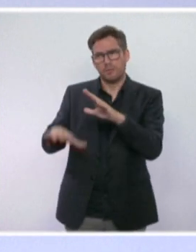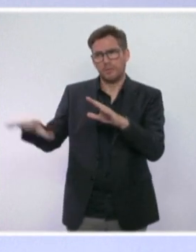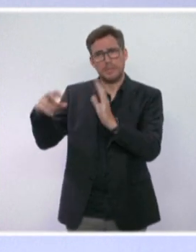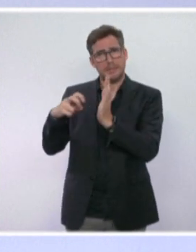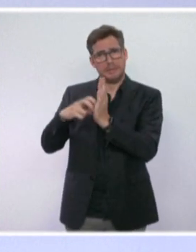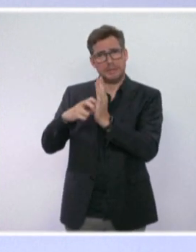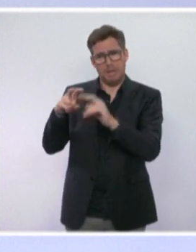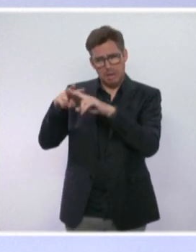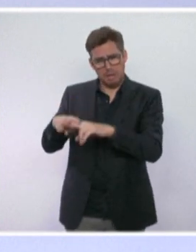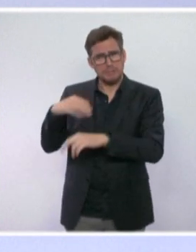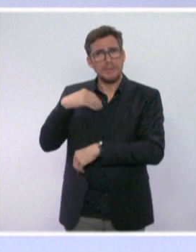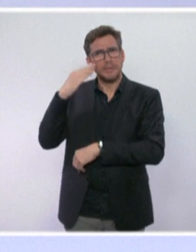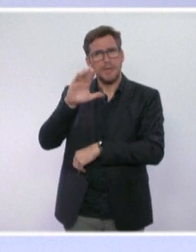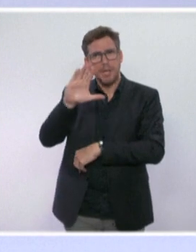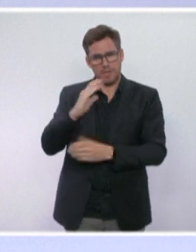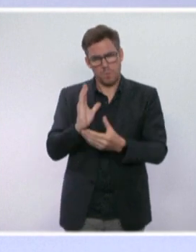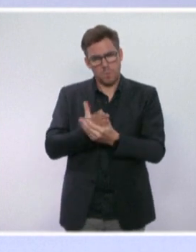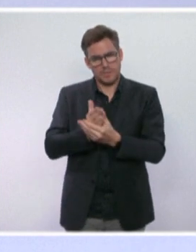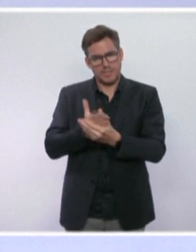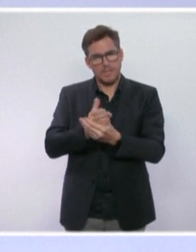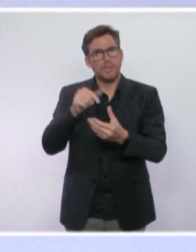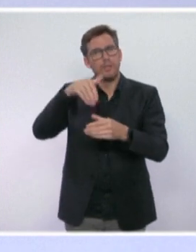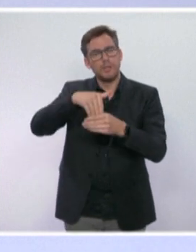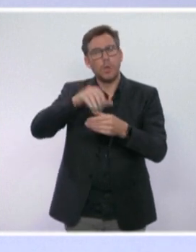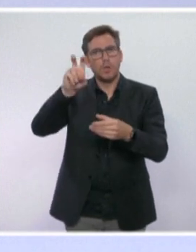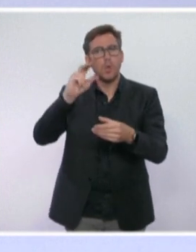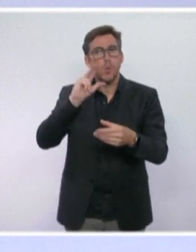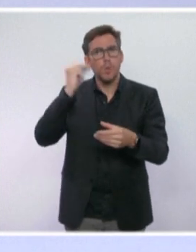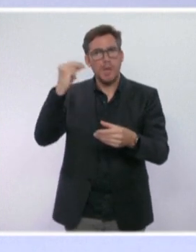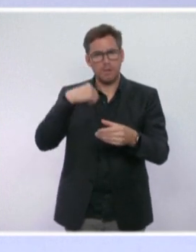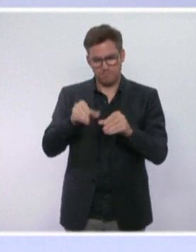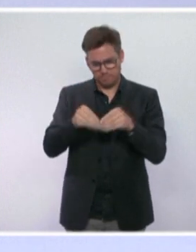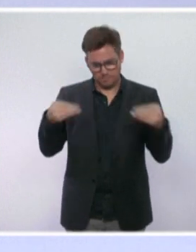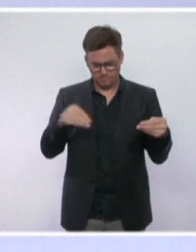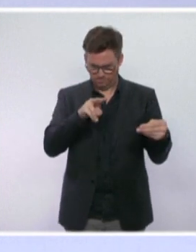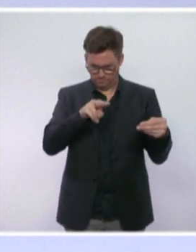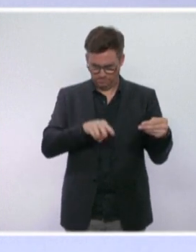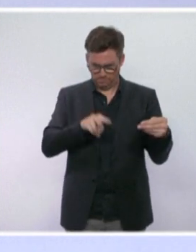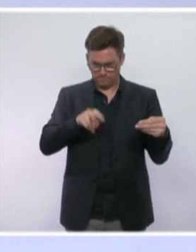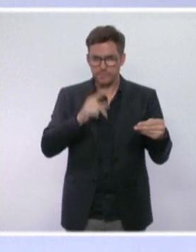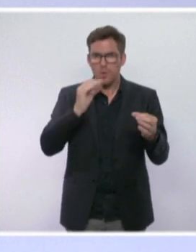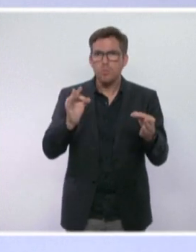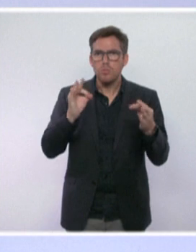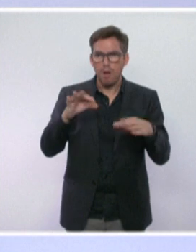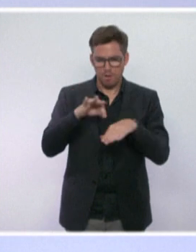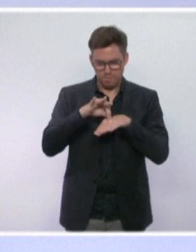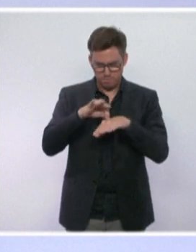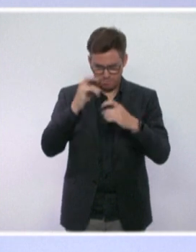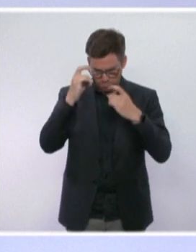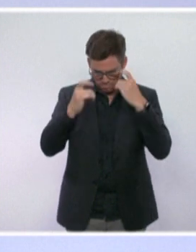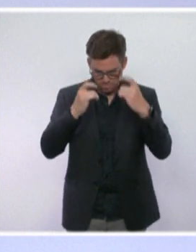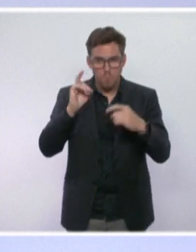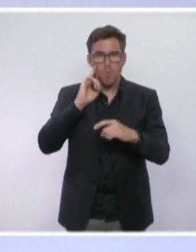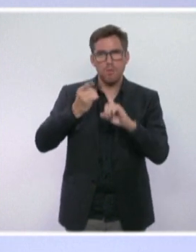Syrie. Donc chaque dossier, chaque situation humaine, au fond, fait l'objet d'un examen attentif, minutieux, d'un accompagnement pour que le retour se fasse dans des conditions